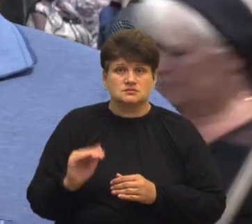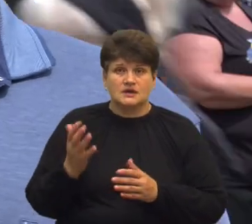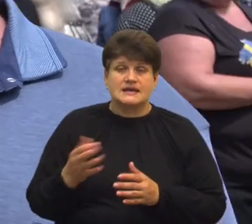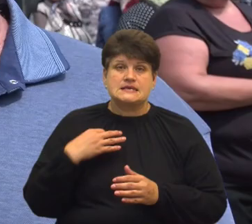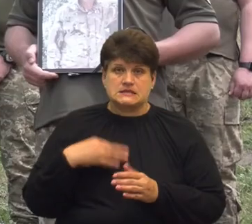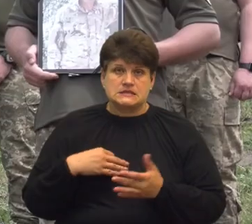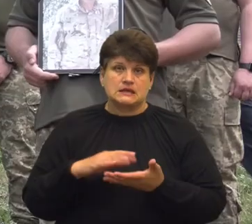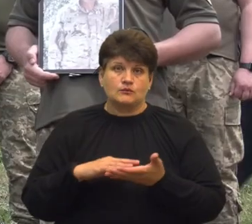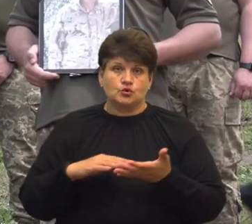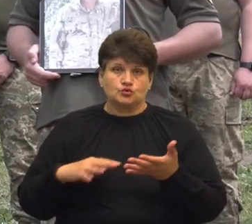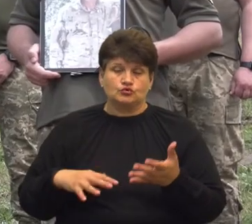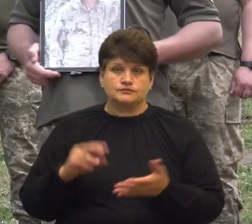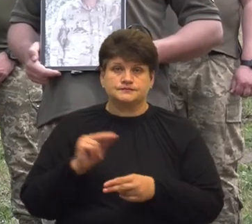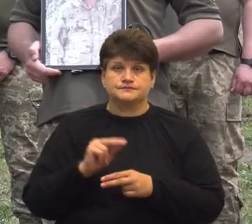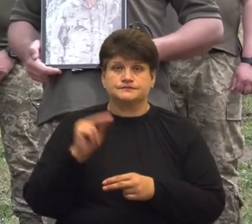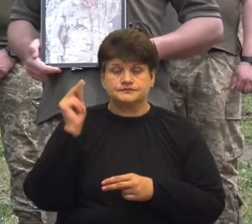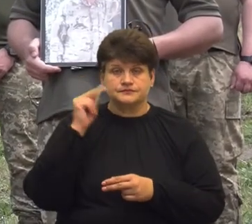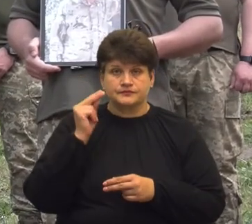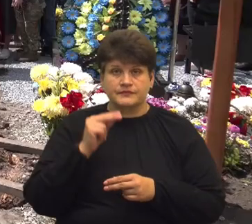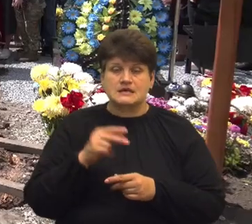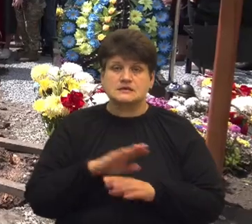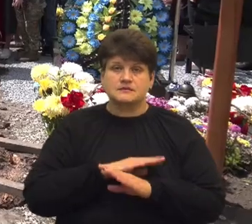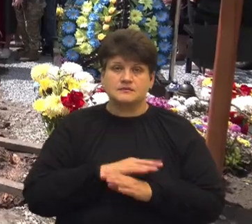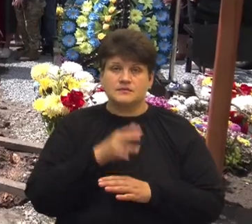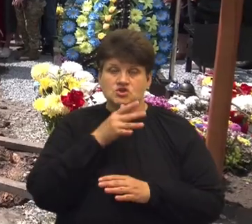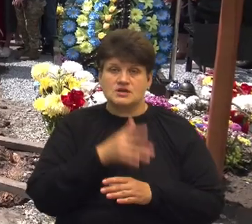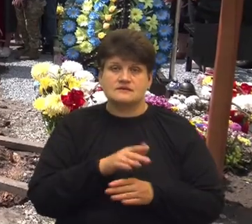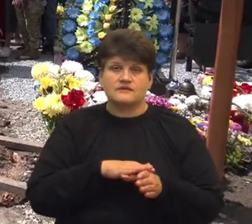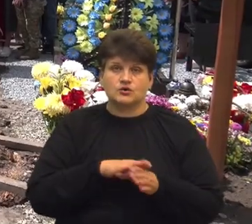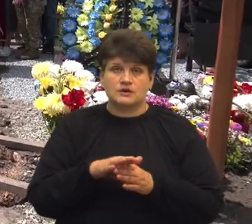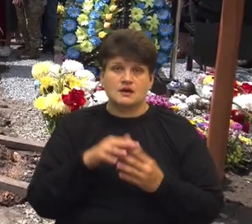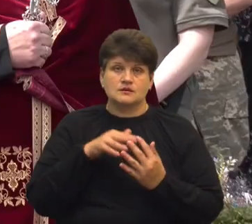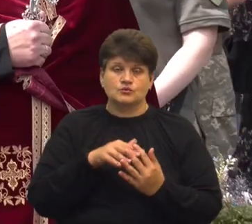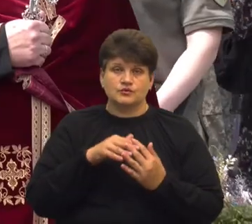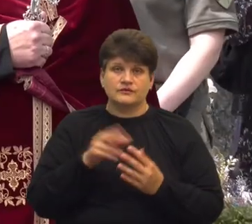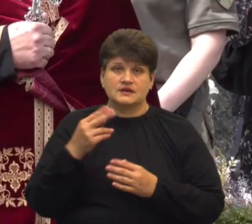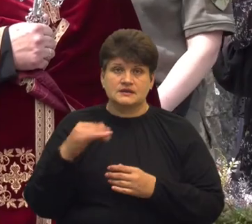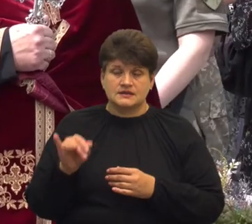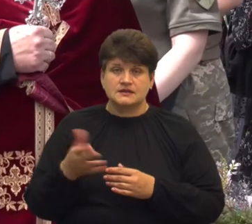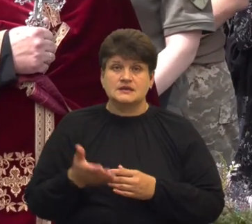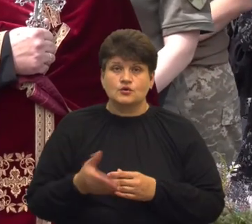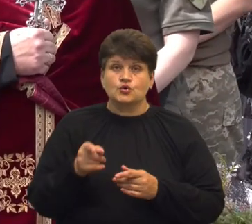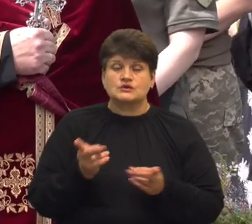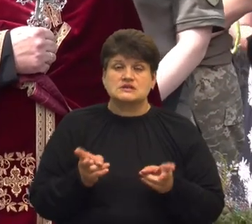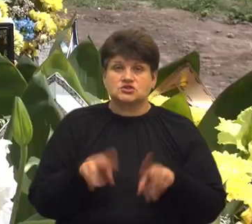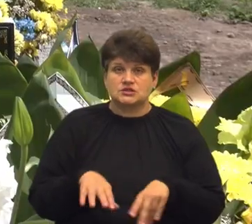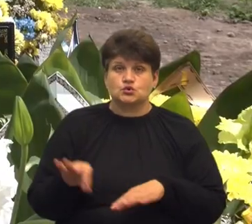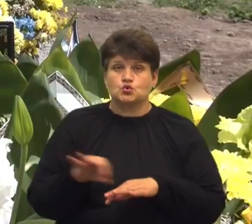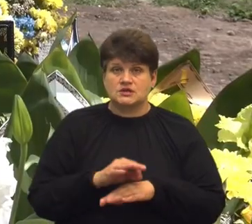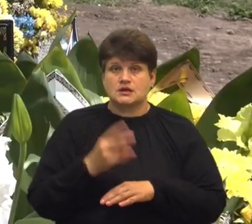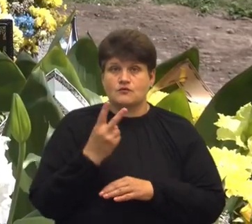його заняття. Чоловік загинув під час виконання бойових дій на Донецькому напрямку. У нього залишилася дружина та двоє дітей.